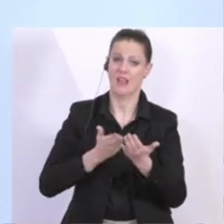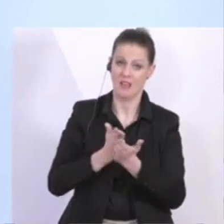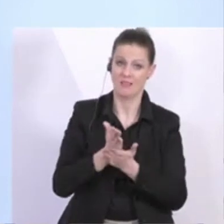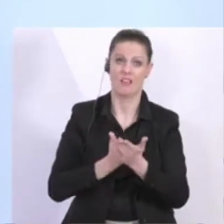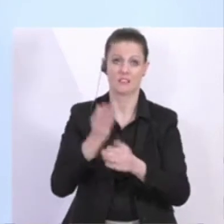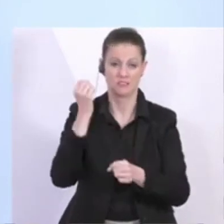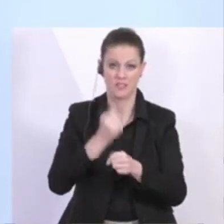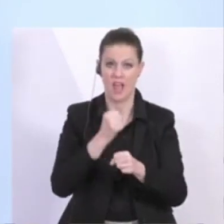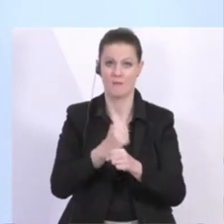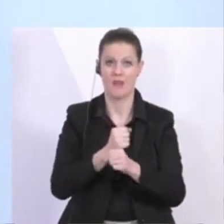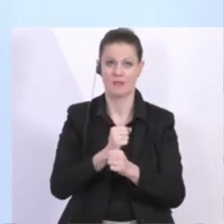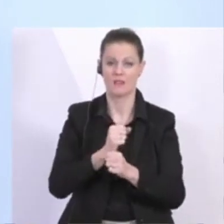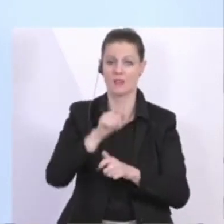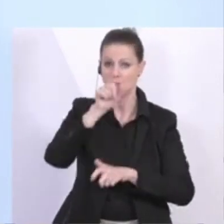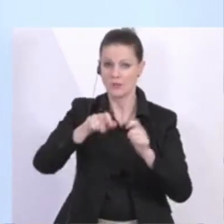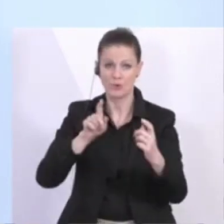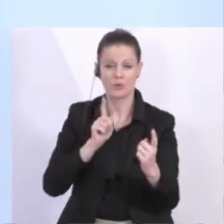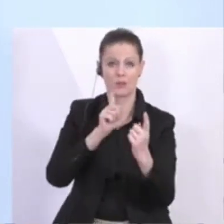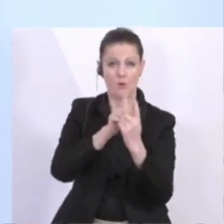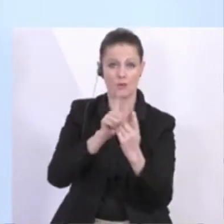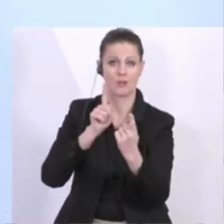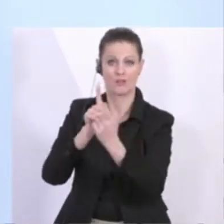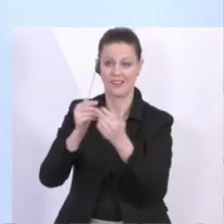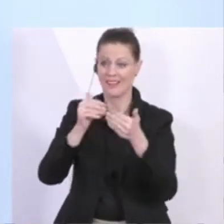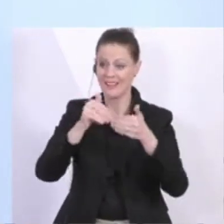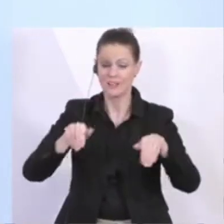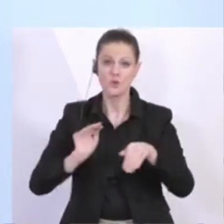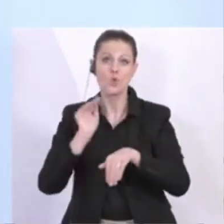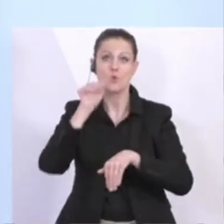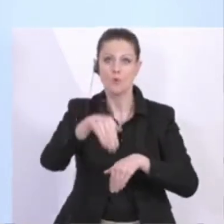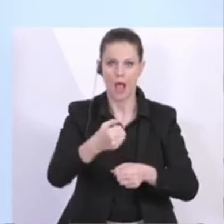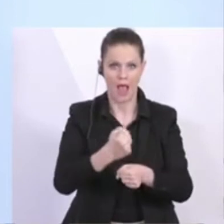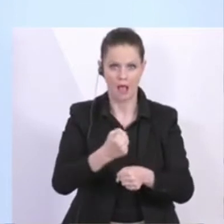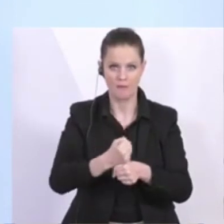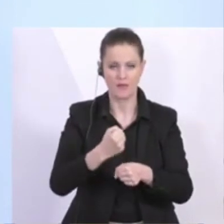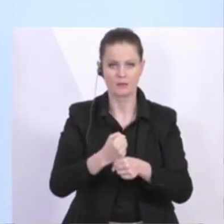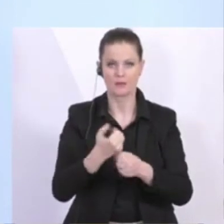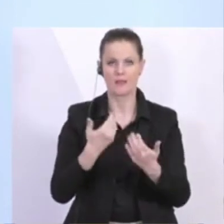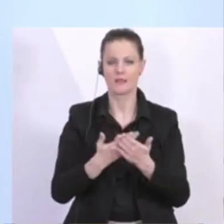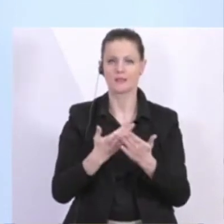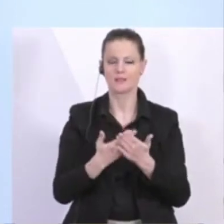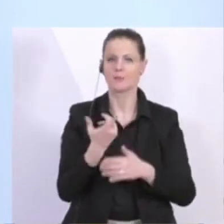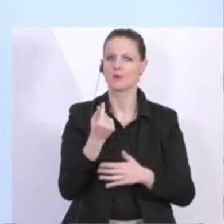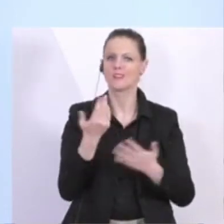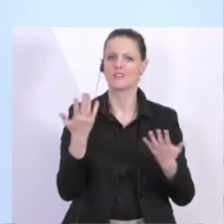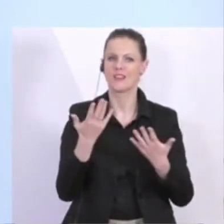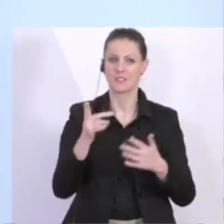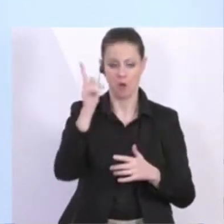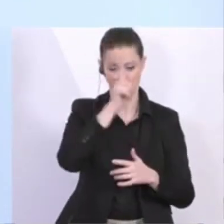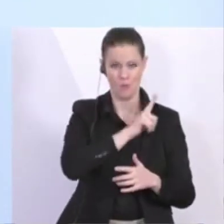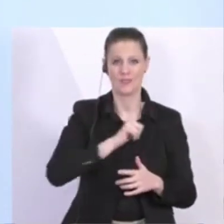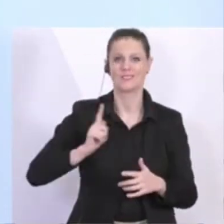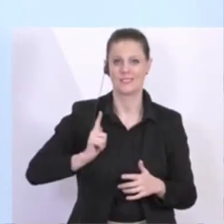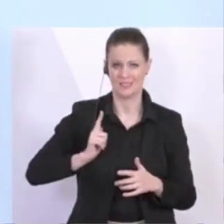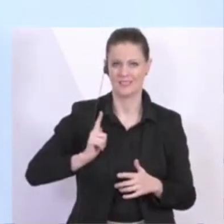mit Menschen in Kontakt sind und weit über ihre Grenzen hinaus wachsen. Das bedeutet, wir werden auch bei den Polizistinnen